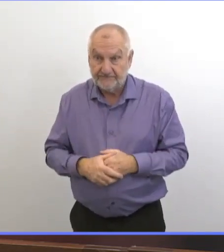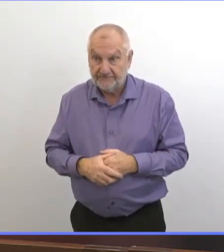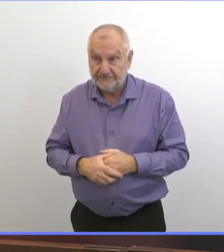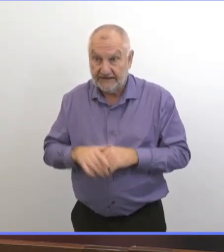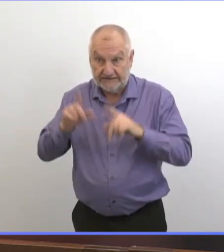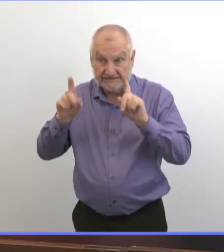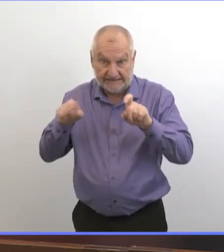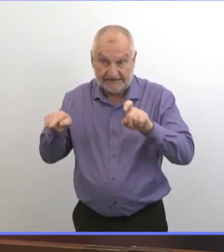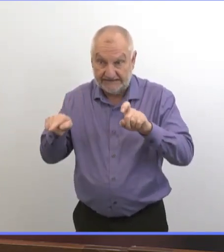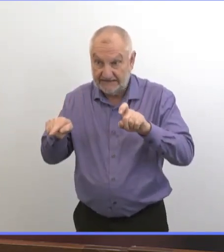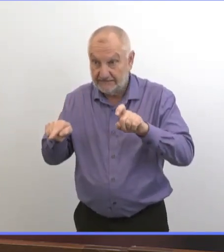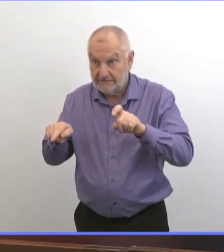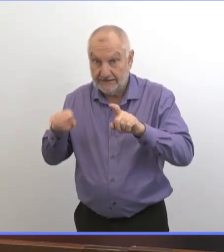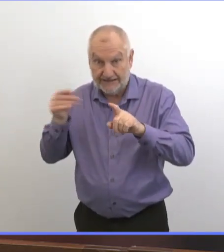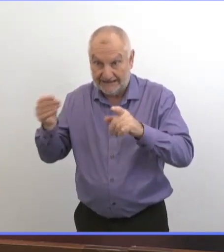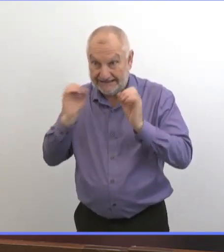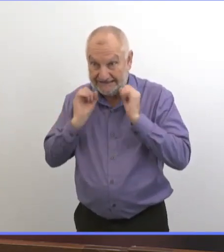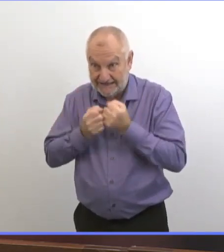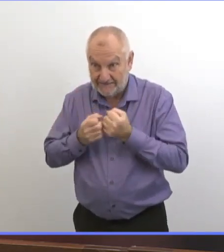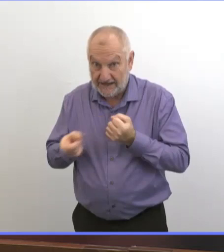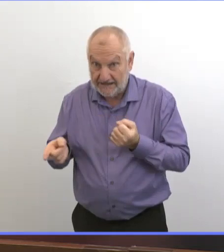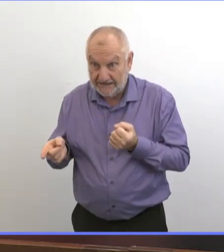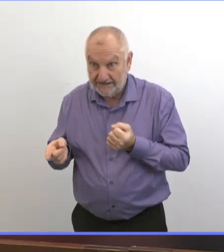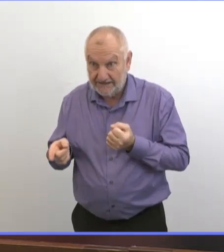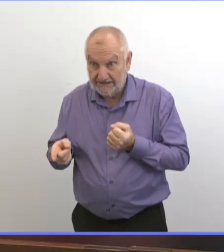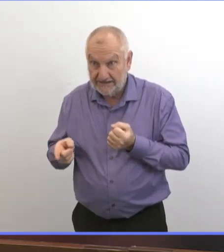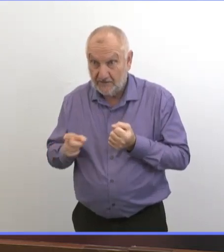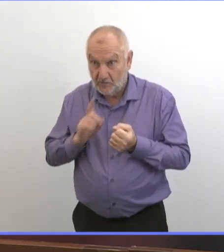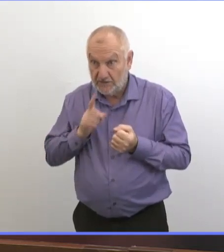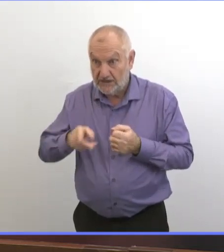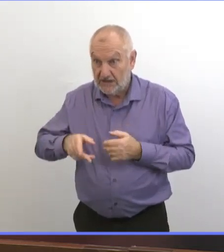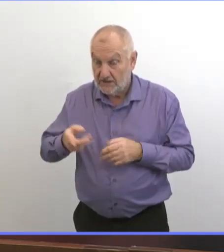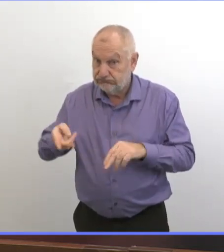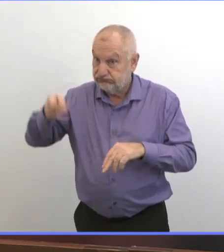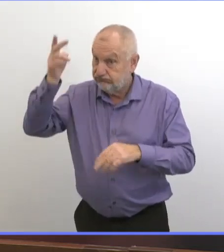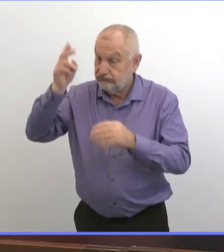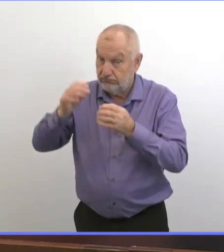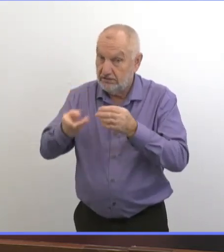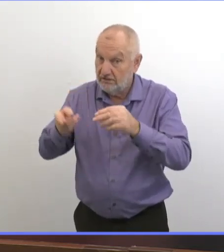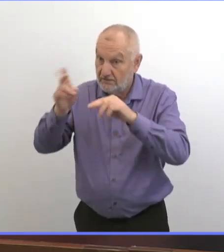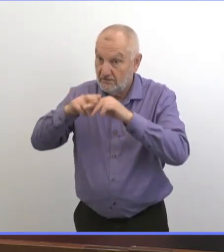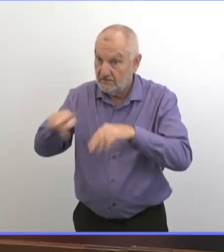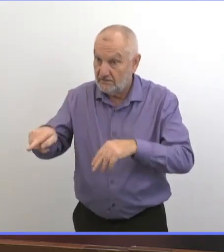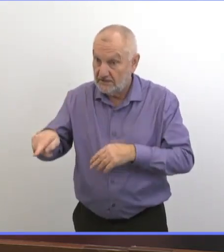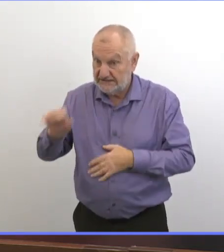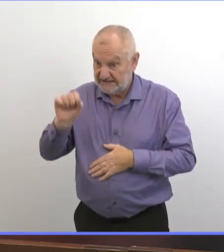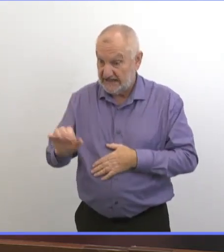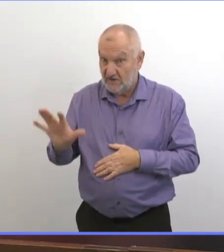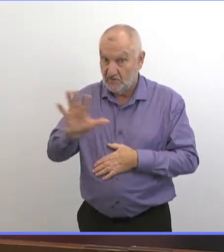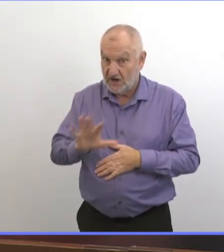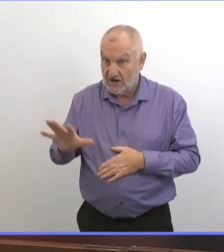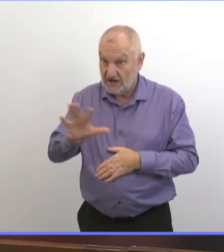Les capacités de dépistage dans la région sud, on sait qu'il y a